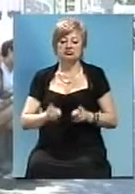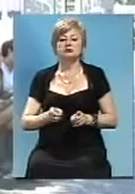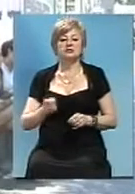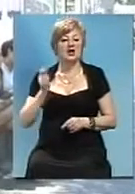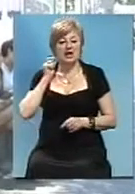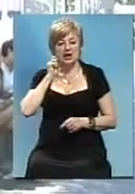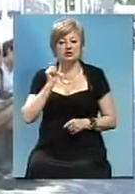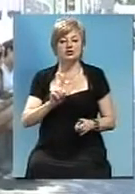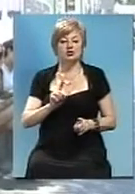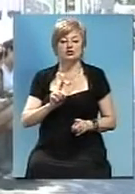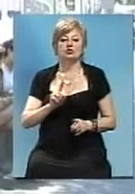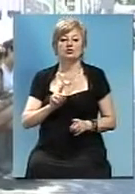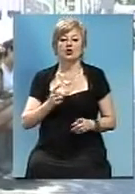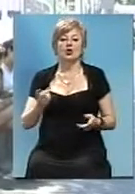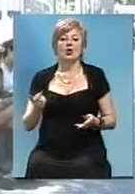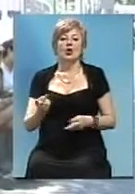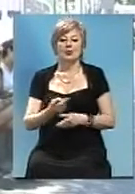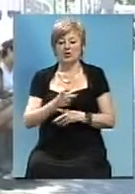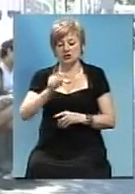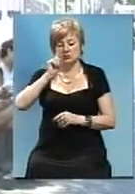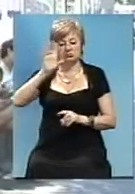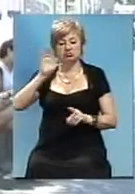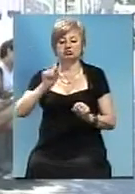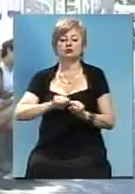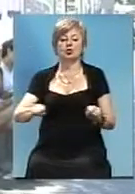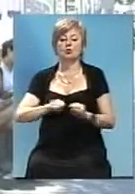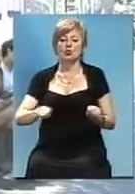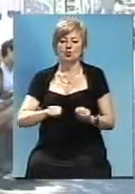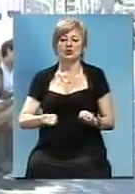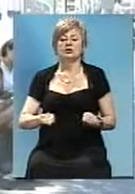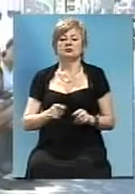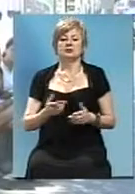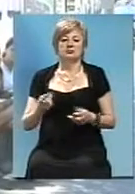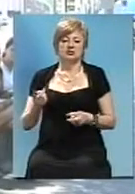нужно без популистських заявлений, без популизму, без